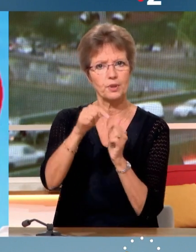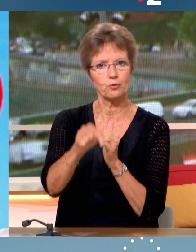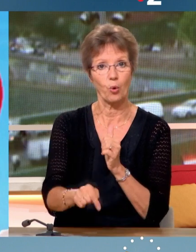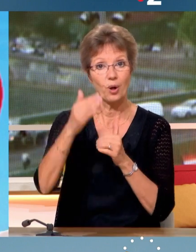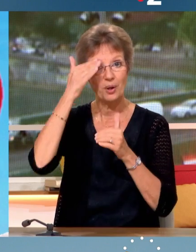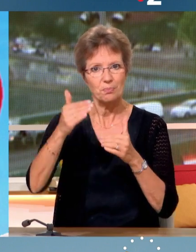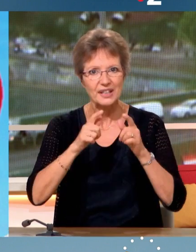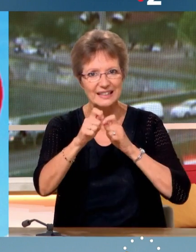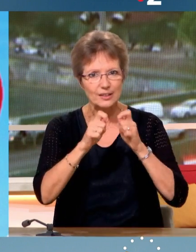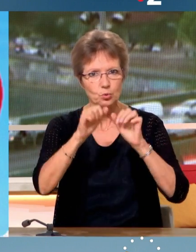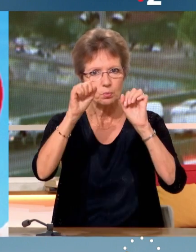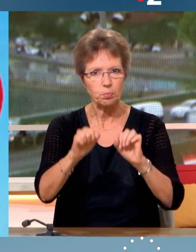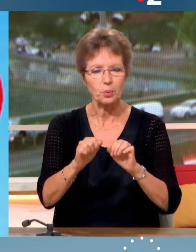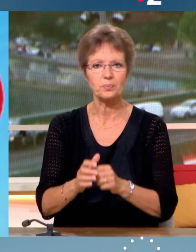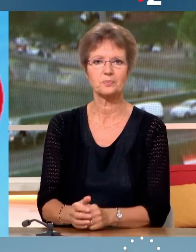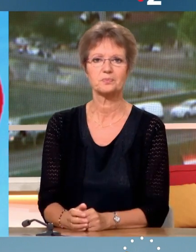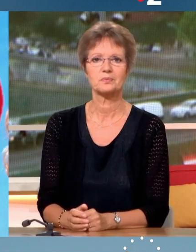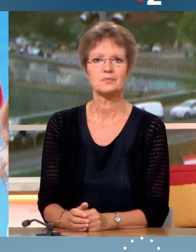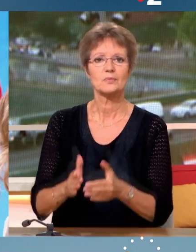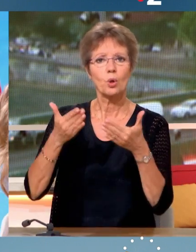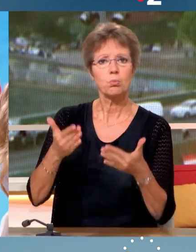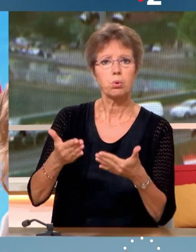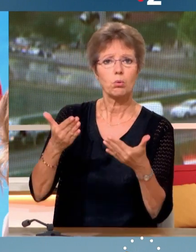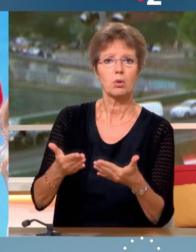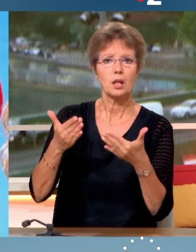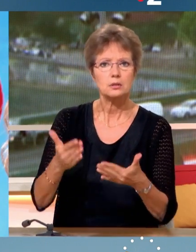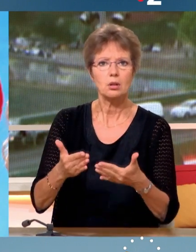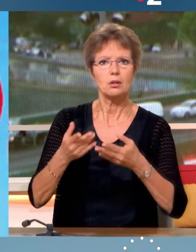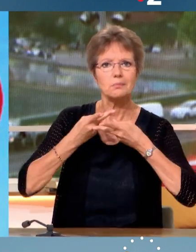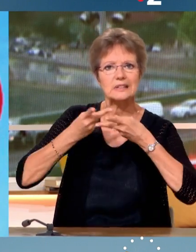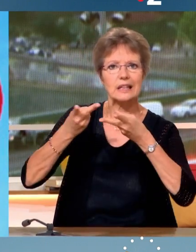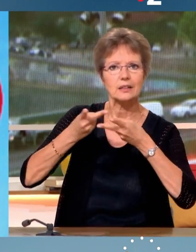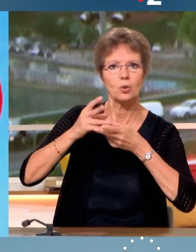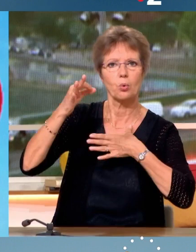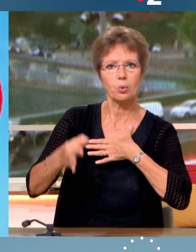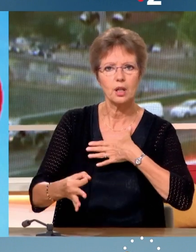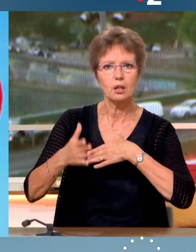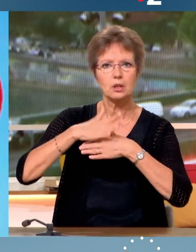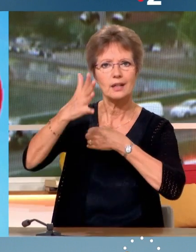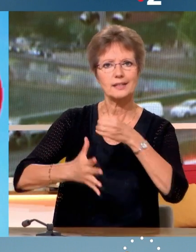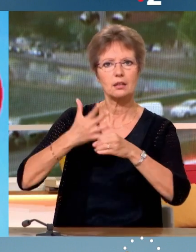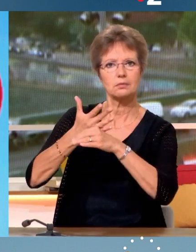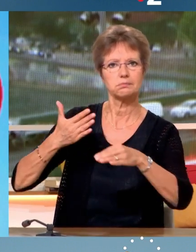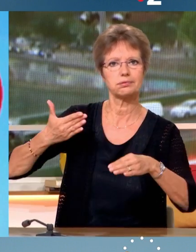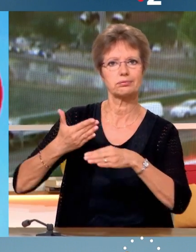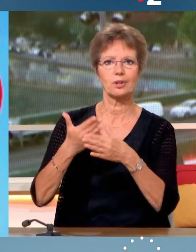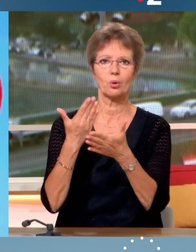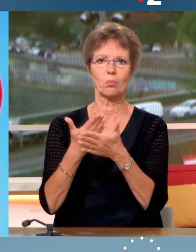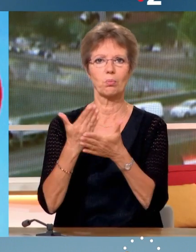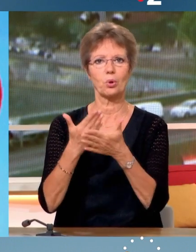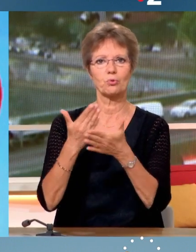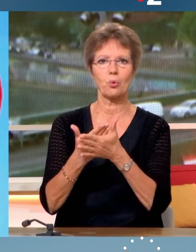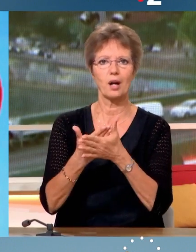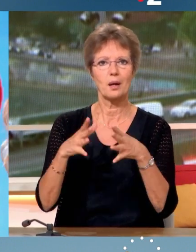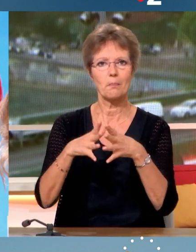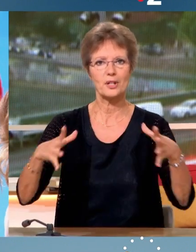discuter. Pour le moment, on a des déclarations, mais les cinq années qui viennent de s'écouler nous montrent que la majorité de M. Macron a été plutôt